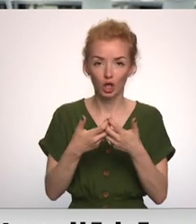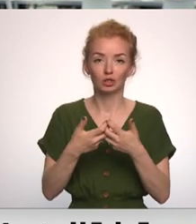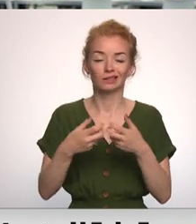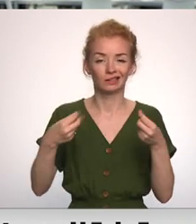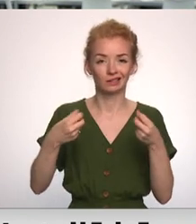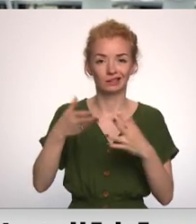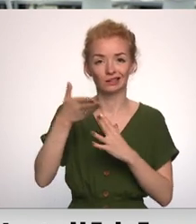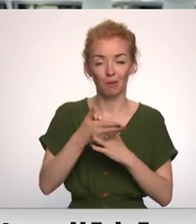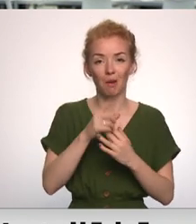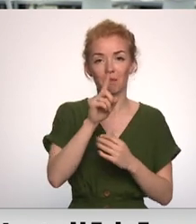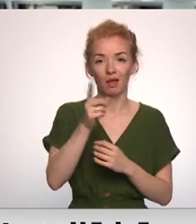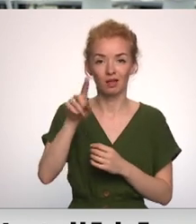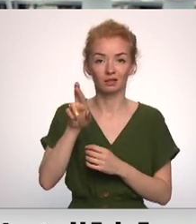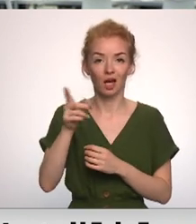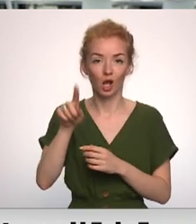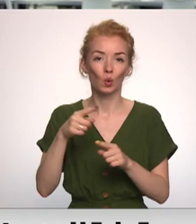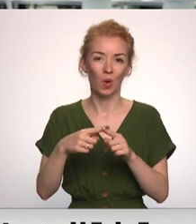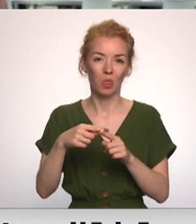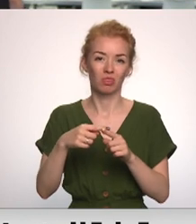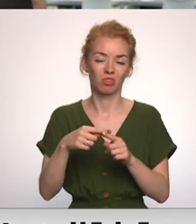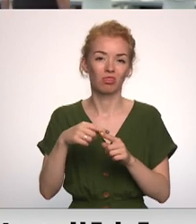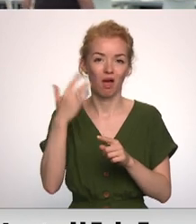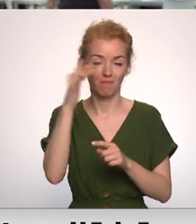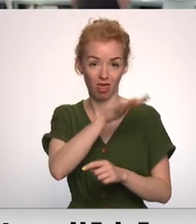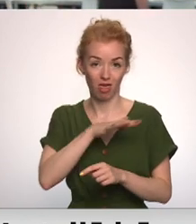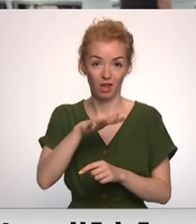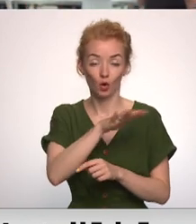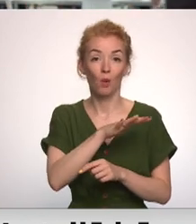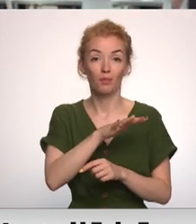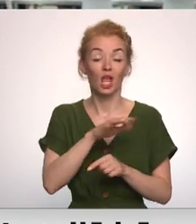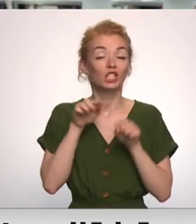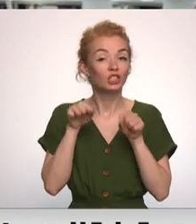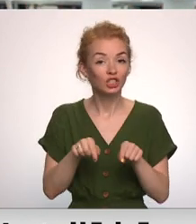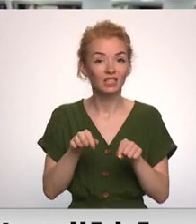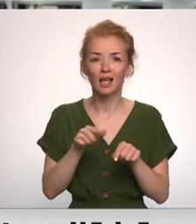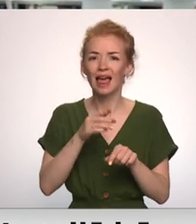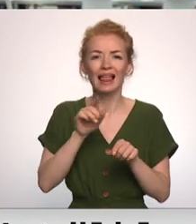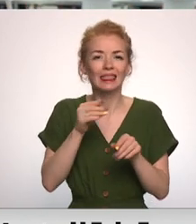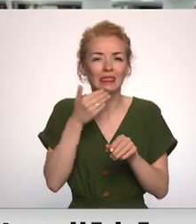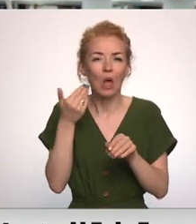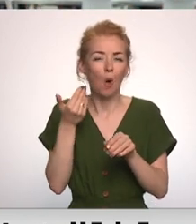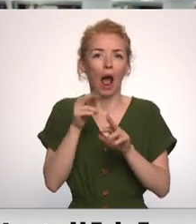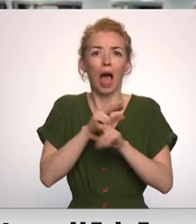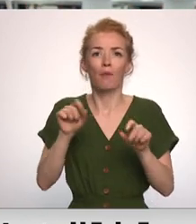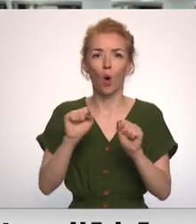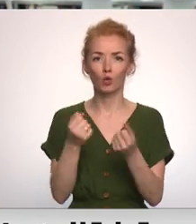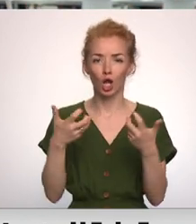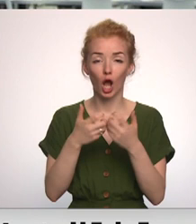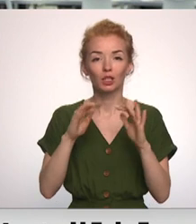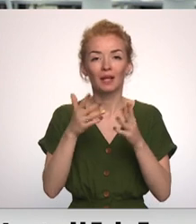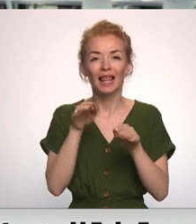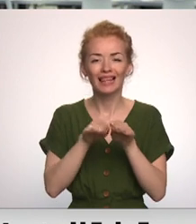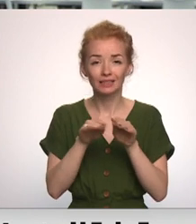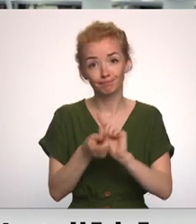PSRS. Bet tas, kas šeit izskanēja un pie tam nevienreiz vien, šis ir nevis augstais karš, bet gan pavisam reāls un